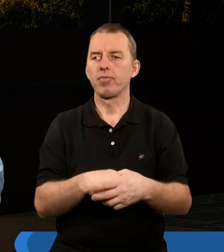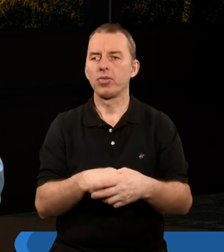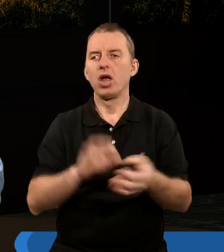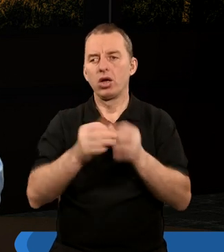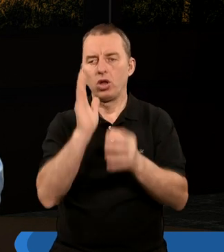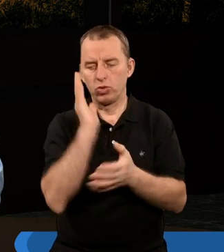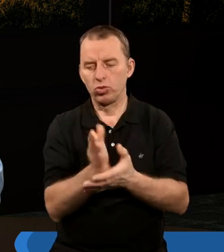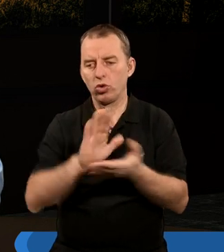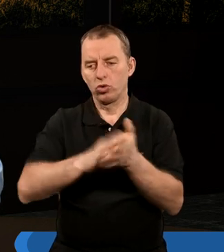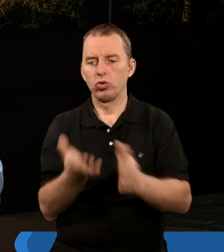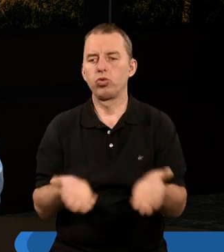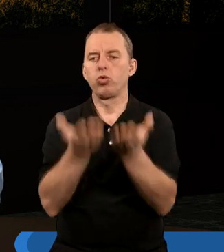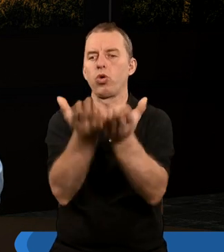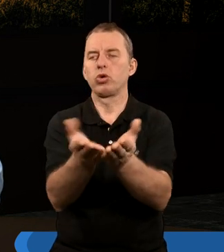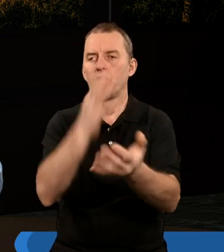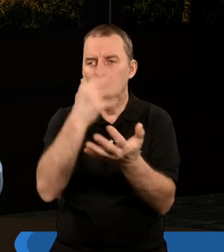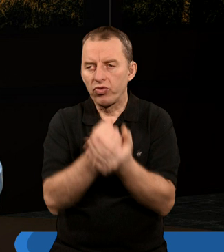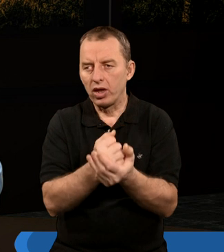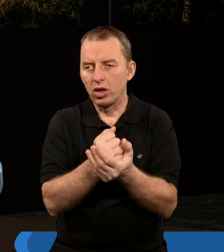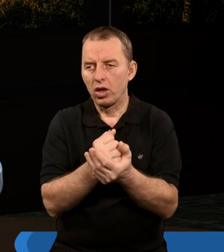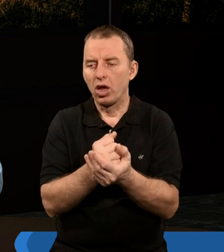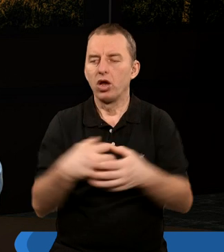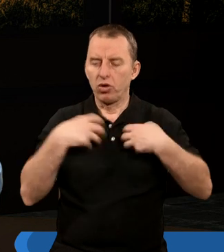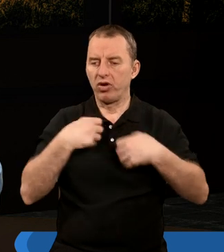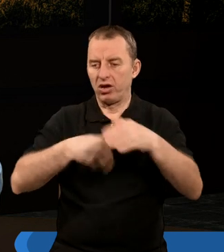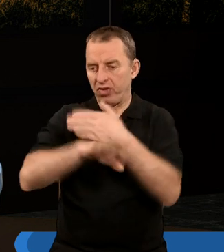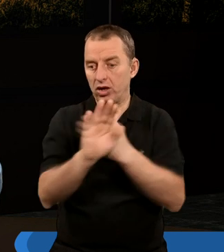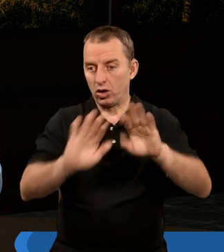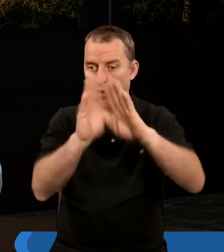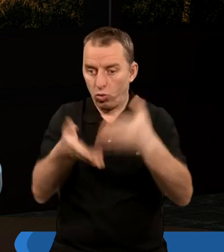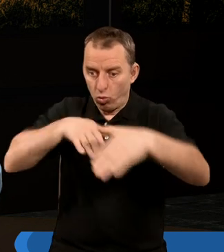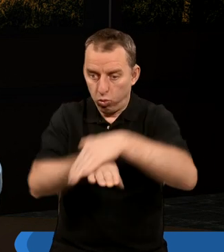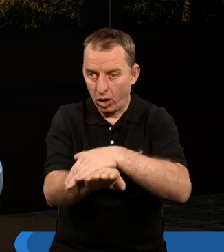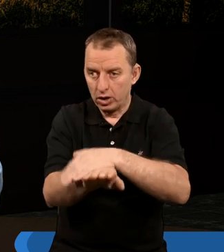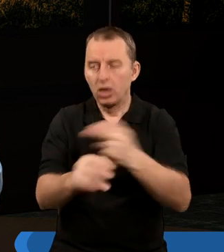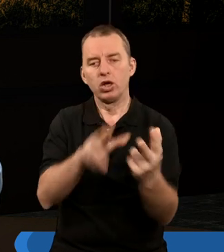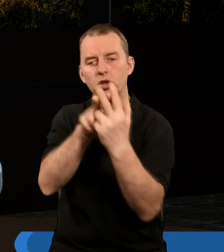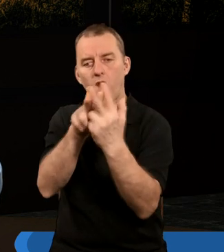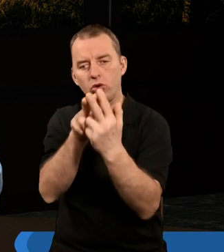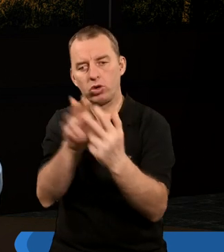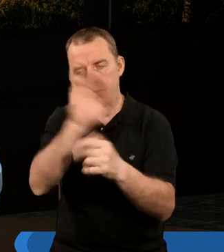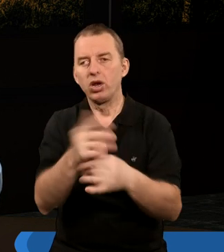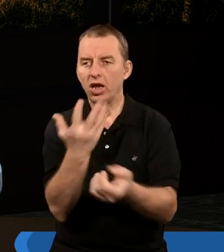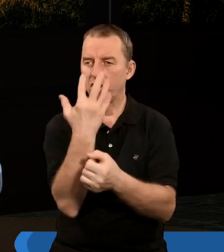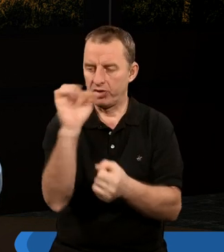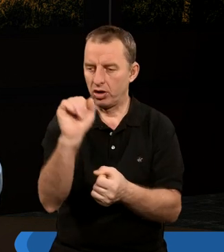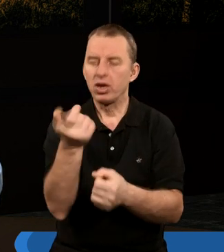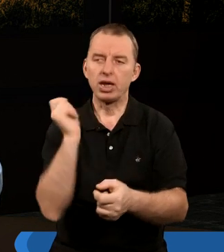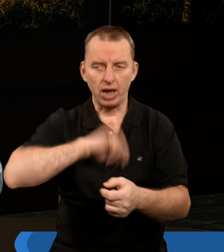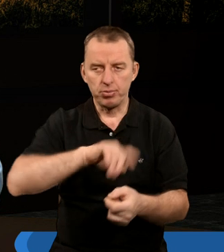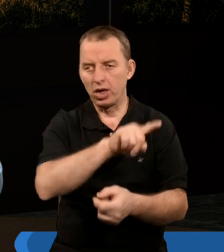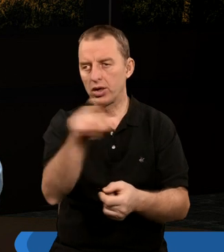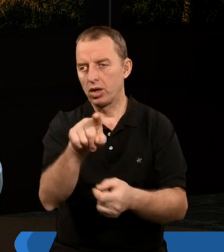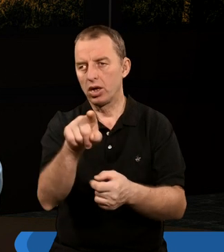A gdy już złożą swoje świadectwo, zwierzę wychodzące z otchłani stoczy z nimi bój i zwycięży i zabije ich.